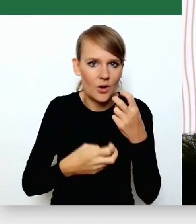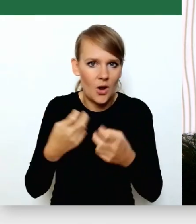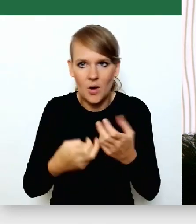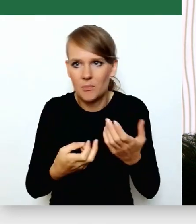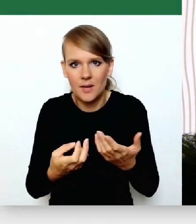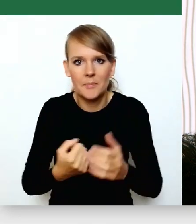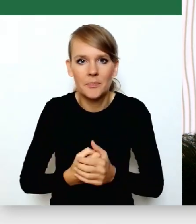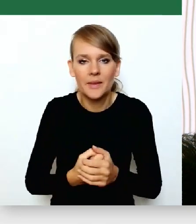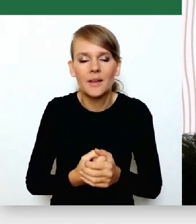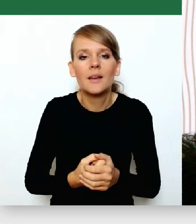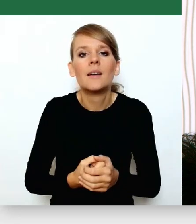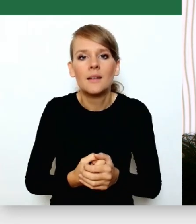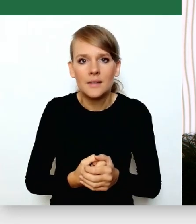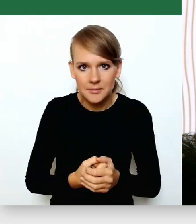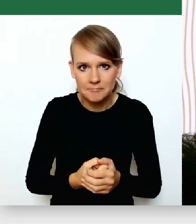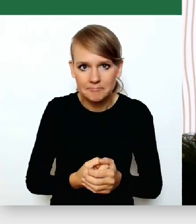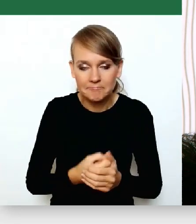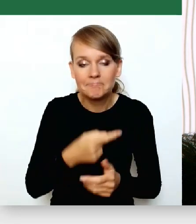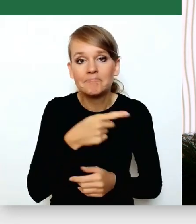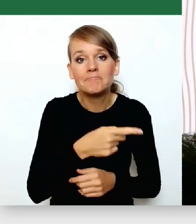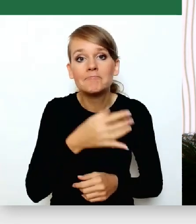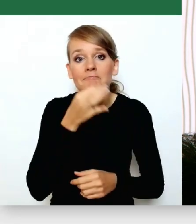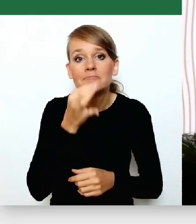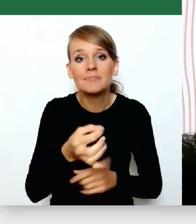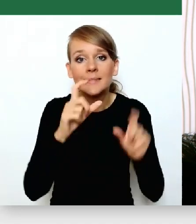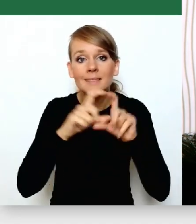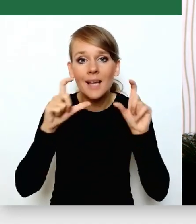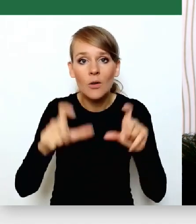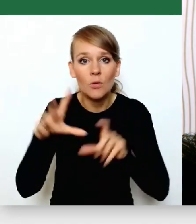Dosłownie w tym pytaniu o ten zakład budżetowy trzeba było